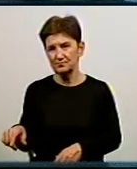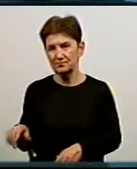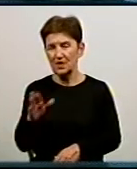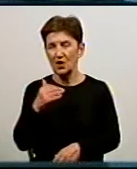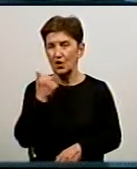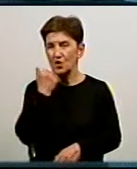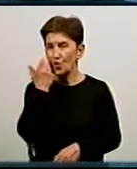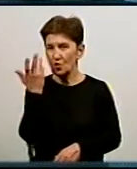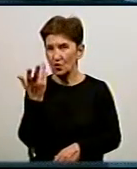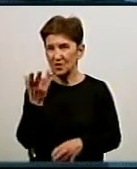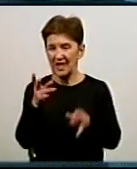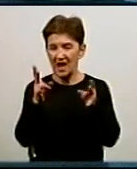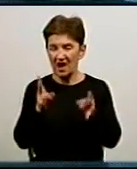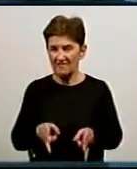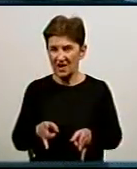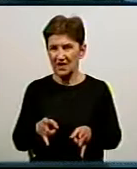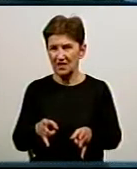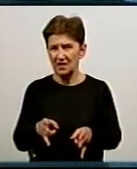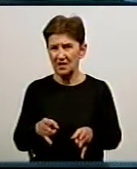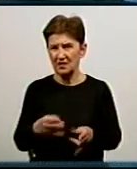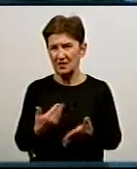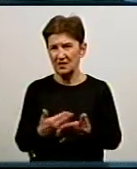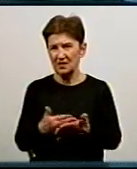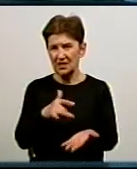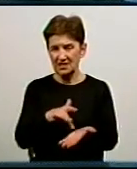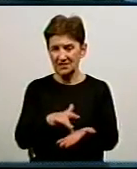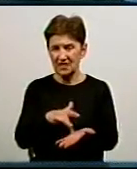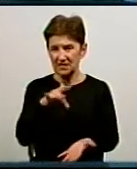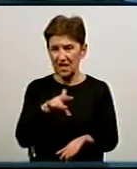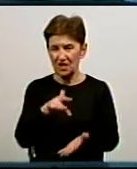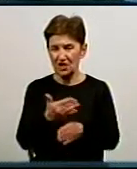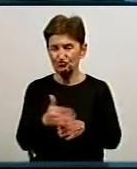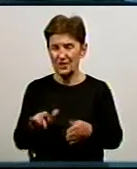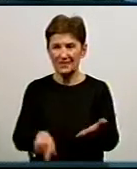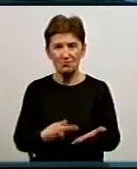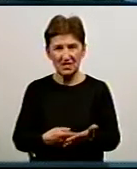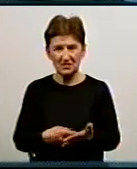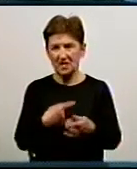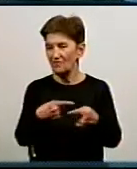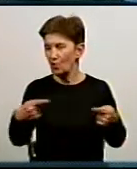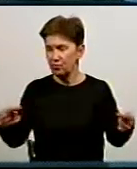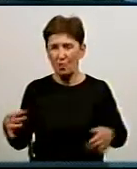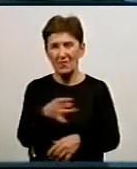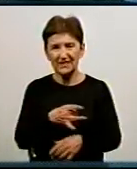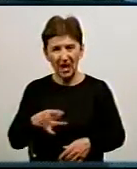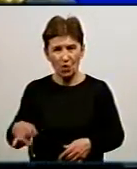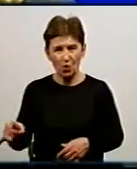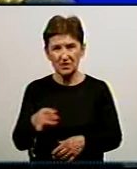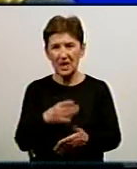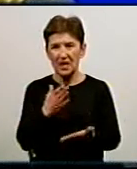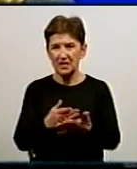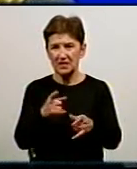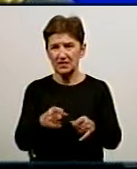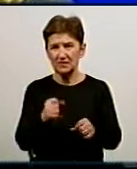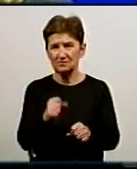Коли надходить аварія в нас, десь в центральній частині місця, або в будь-якому районі, є можливість подати